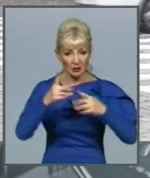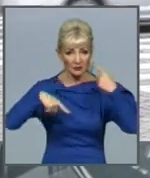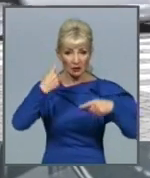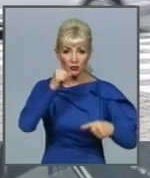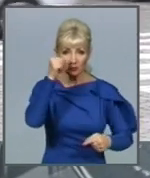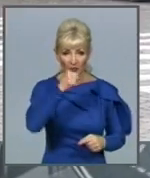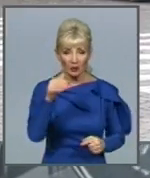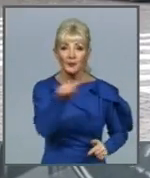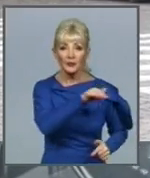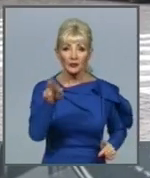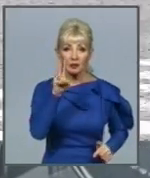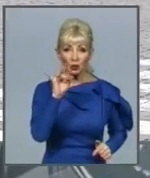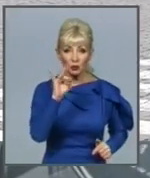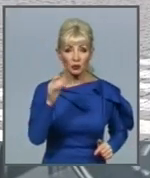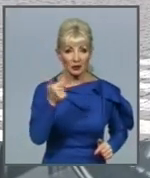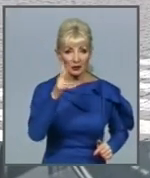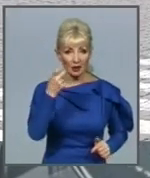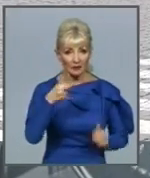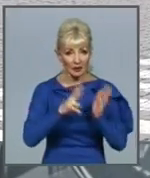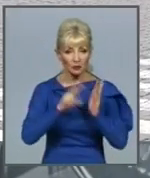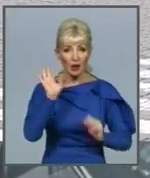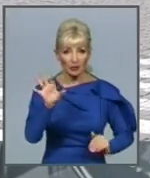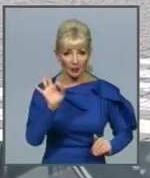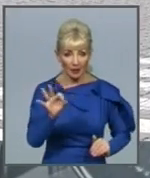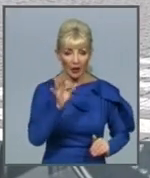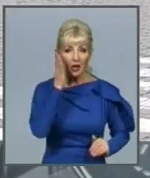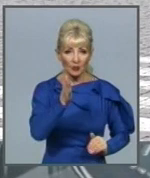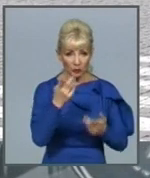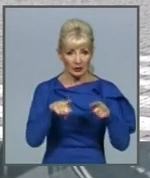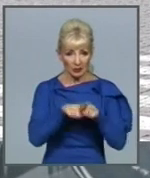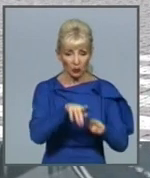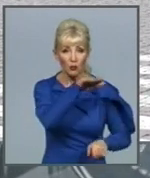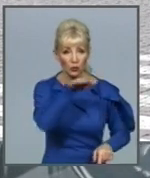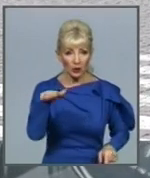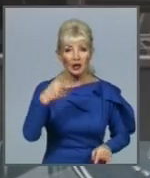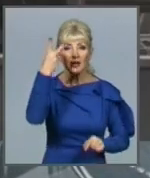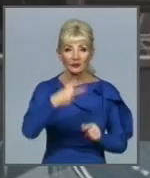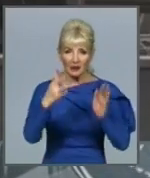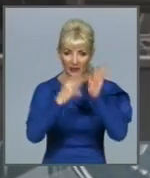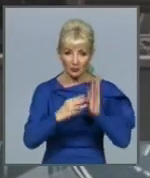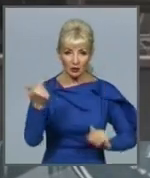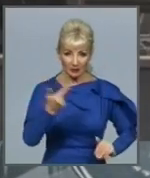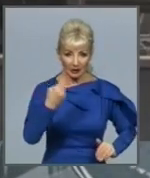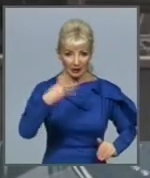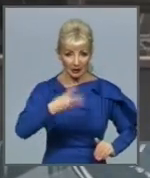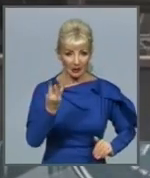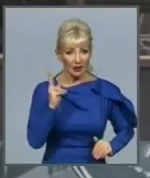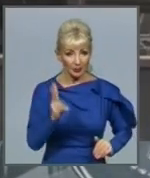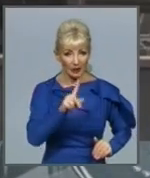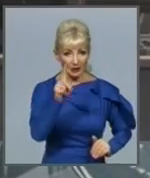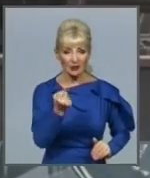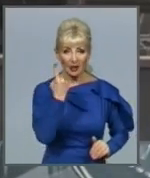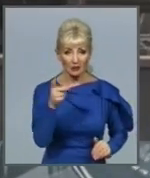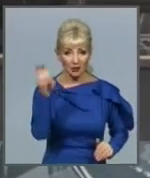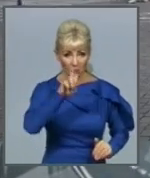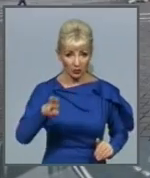курс гривні на 27 жовтня встановлено на такому рівні – 28 гривень 33 копійки за один долар. Яна